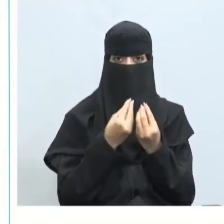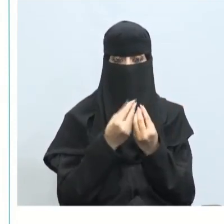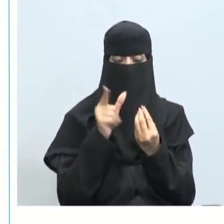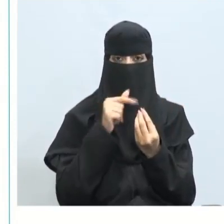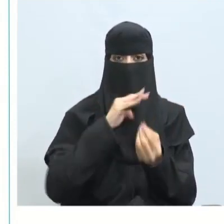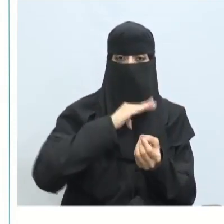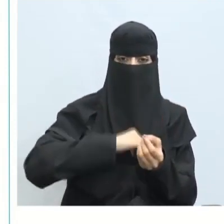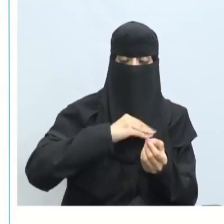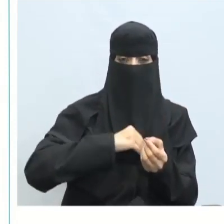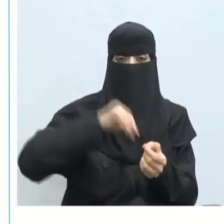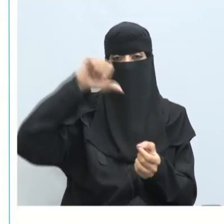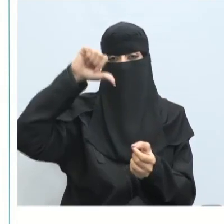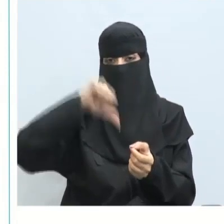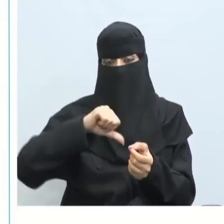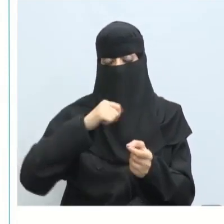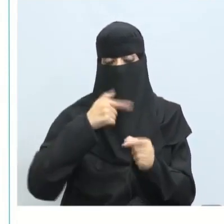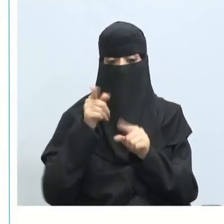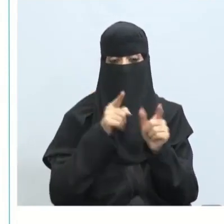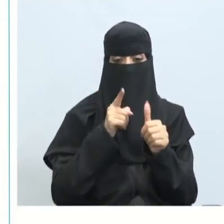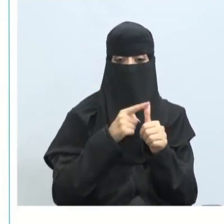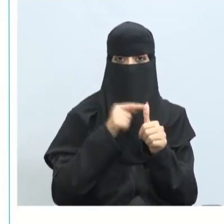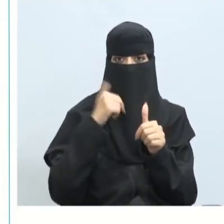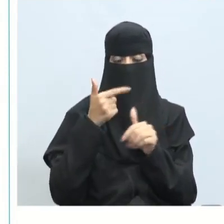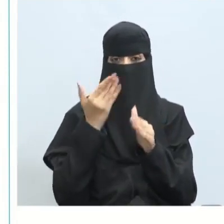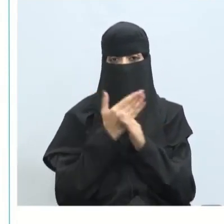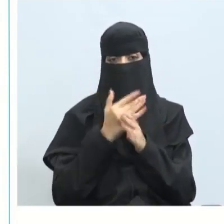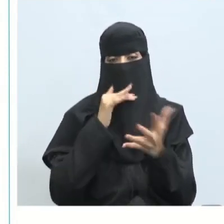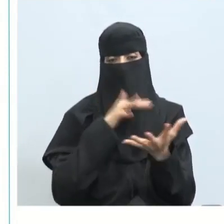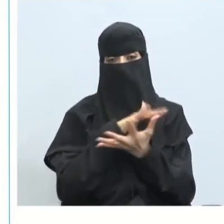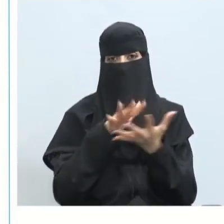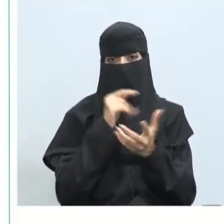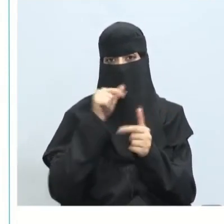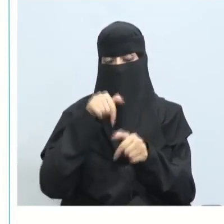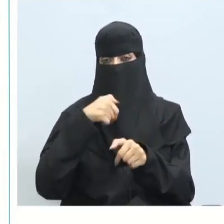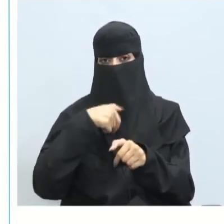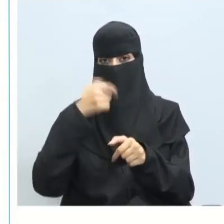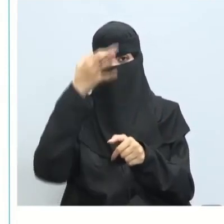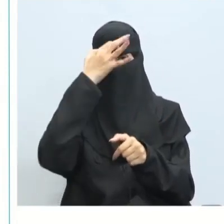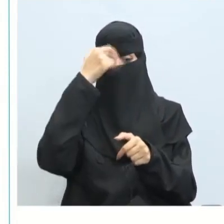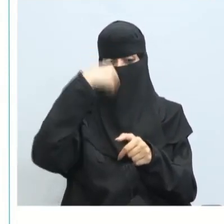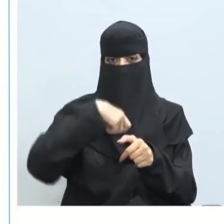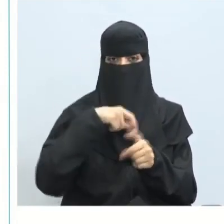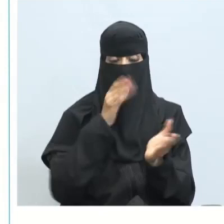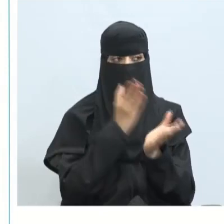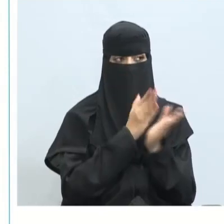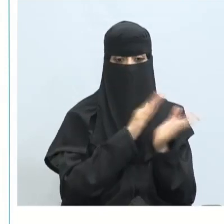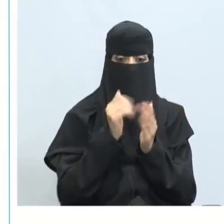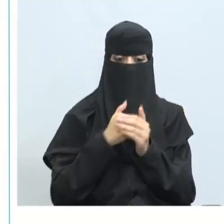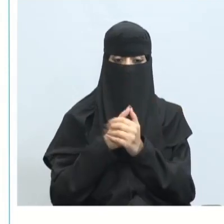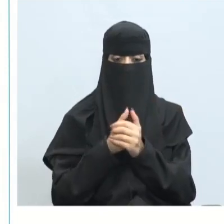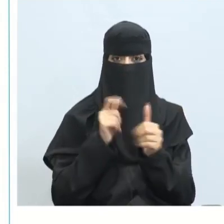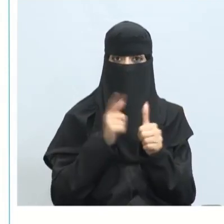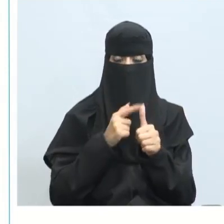التي تجعل الشخص يخرج عن طوره أو قد تتسبب بمشاكل كما ذكرنا صحية أو سلوكية تراكم